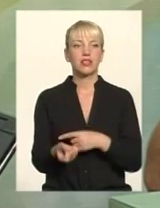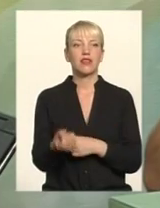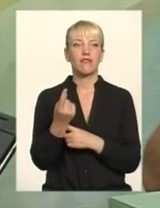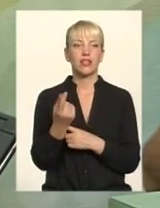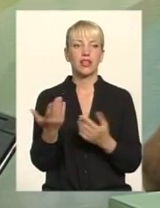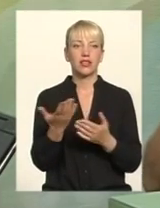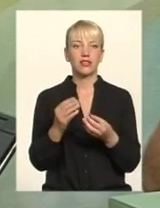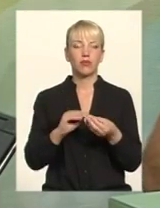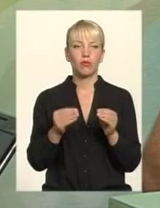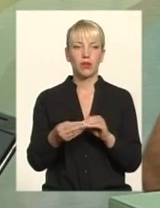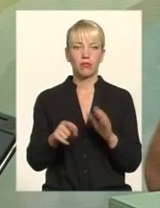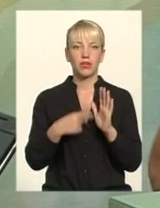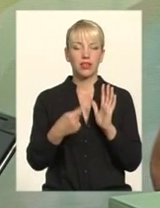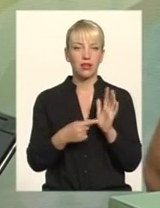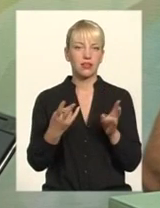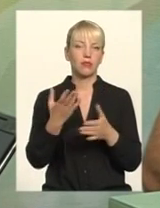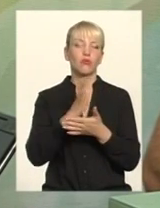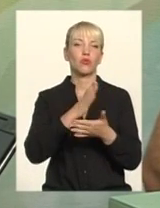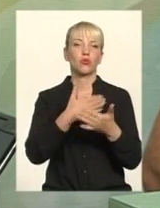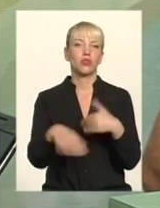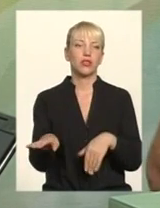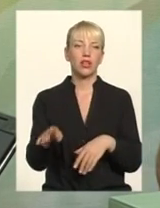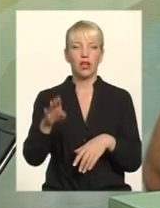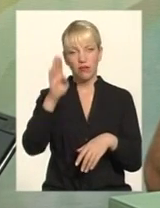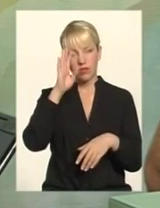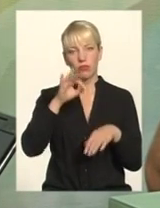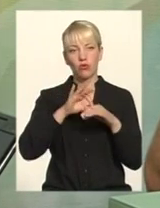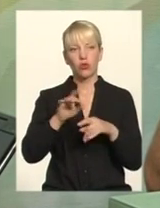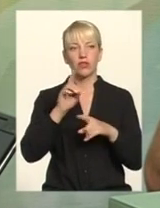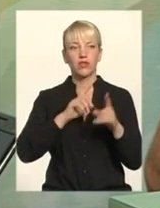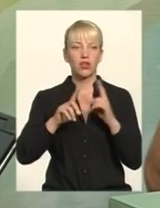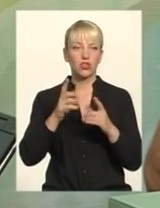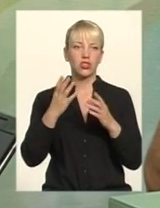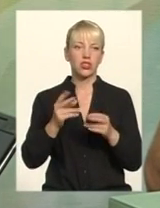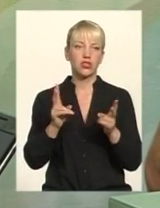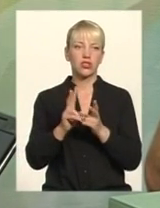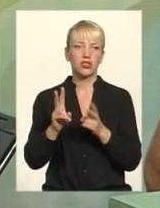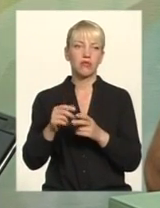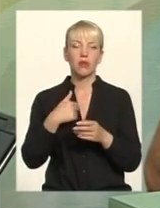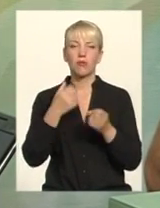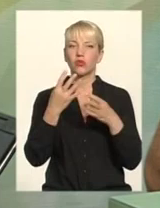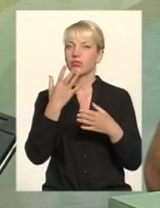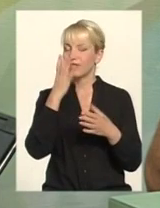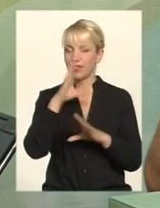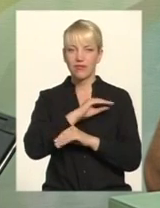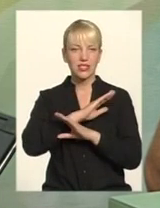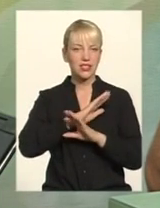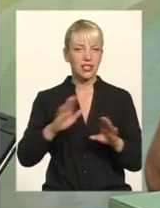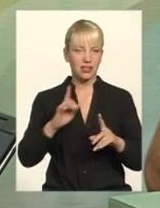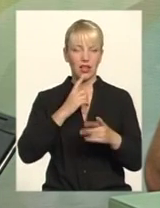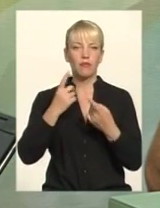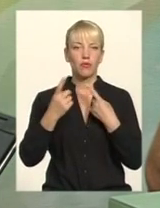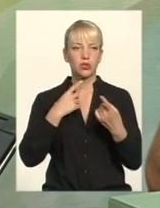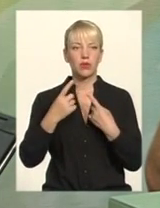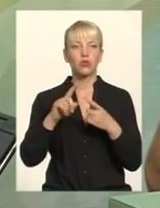якісь проблеми питання, йому треба було піти Він проводив нараду, може там ще з кимось зустрічався, але ми просто не встигли поспілкуватися Тому що ми